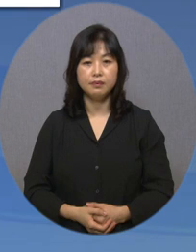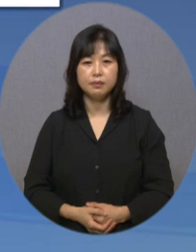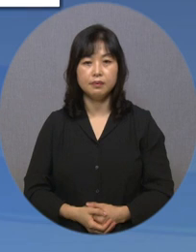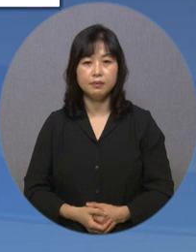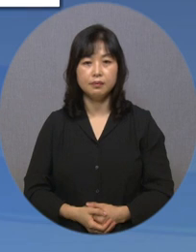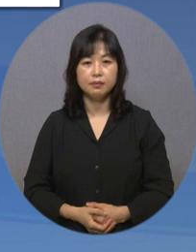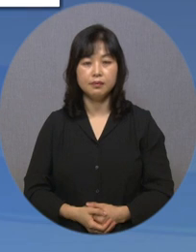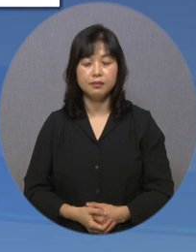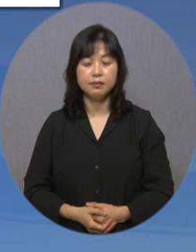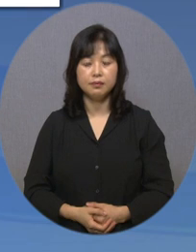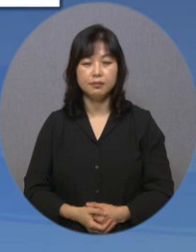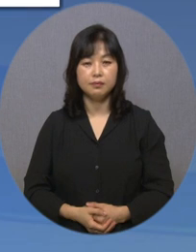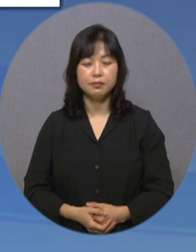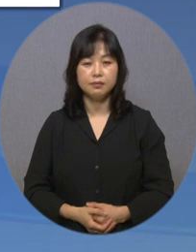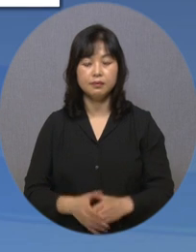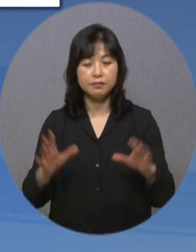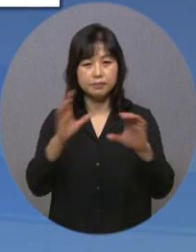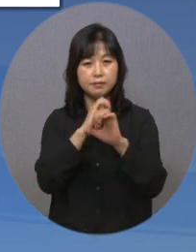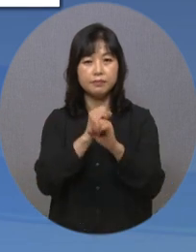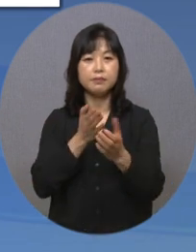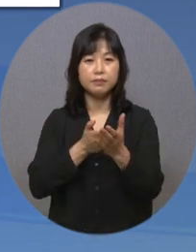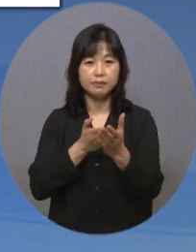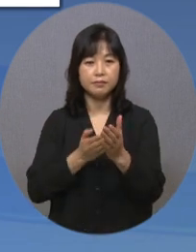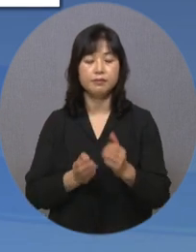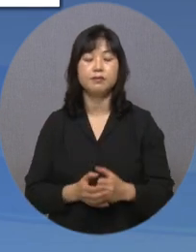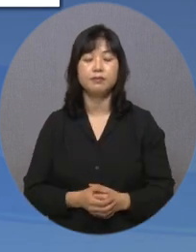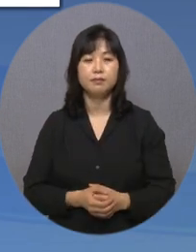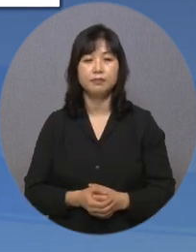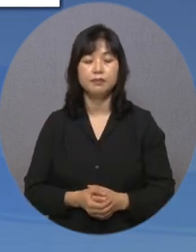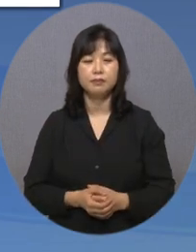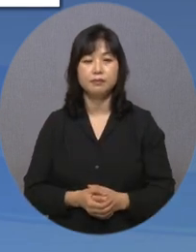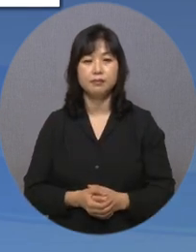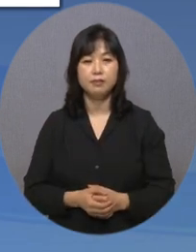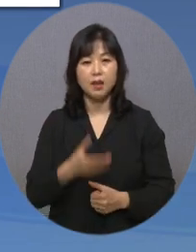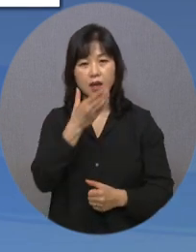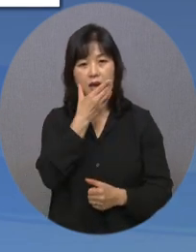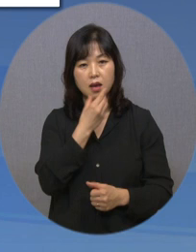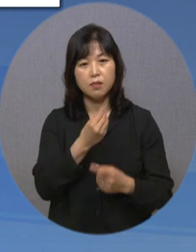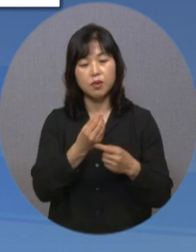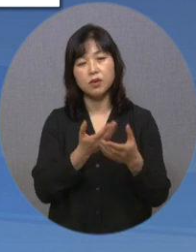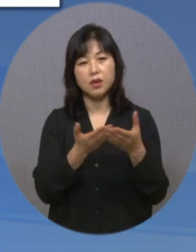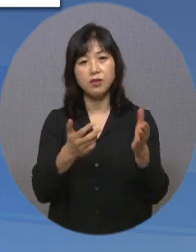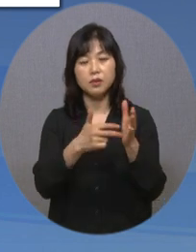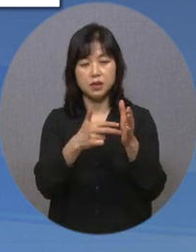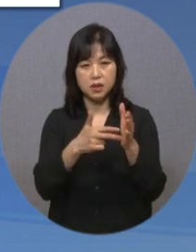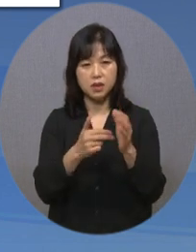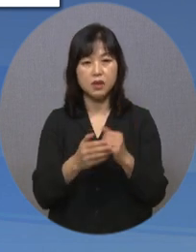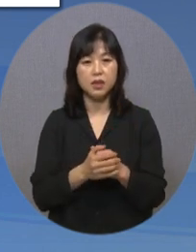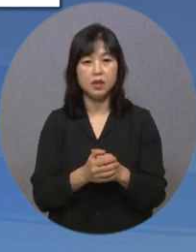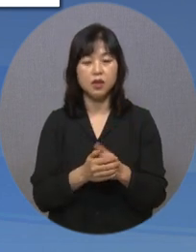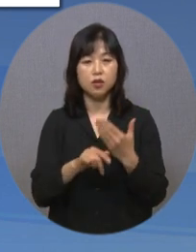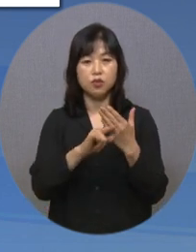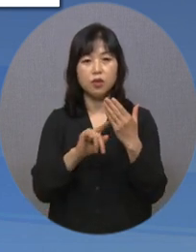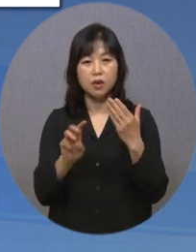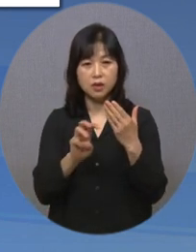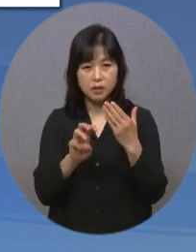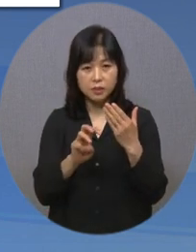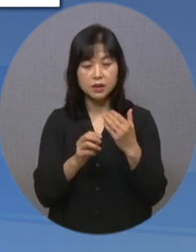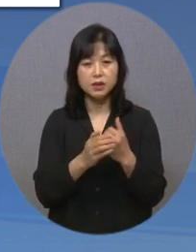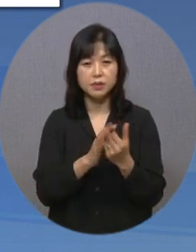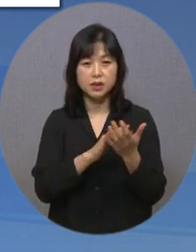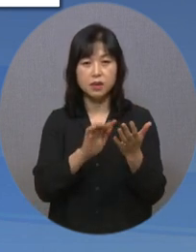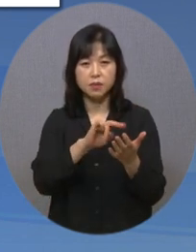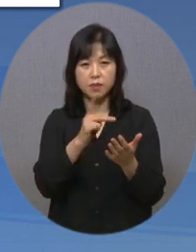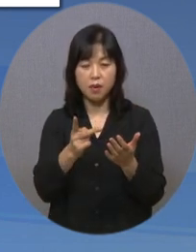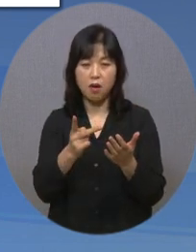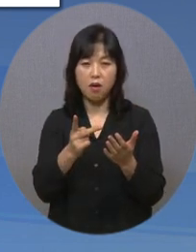이어서 간추리 뉴스 전해드립니다. 행복나눔재단이 지난달 30일 점역학습 자료 검색에